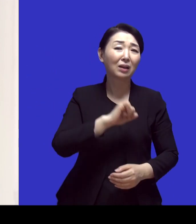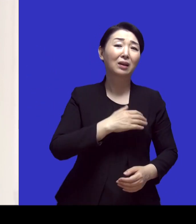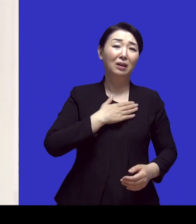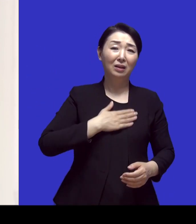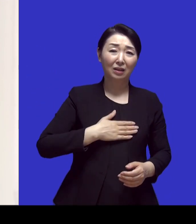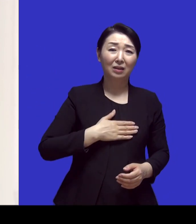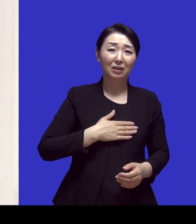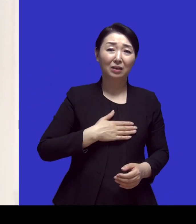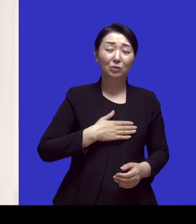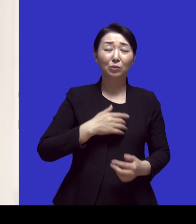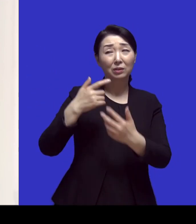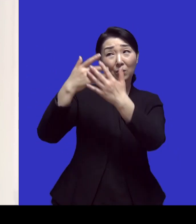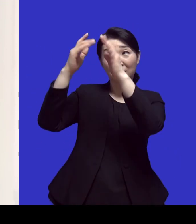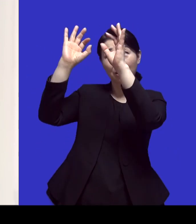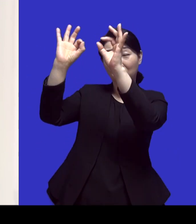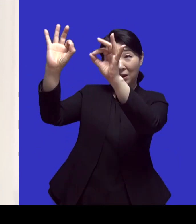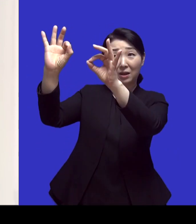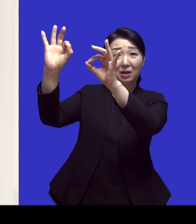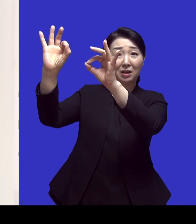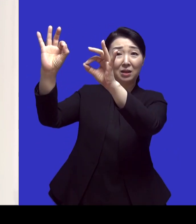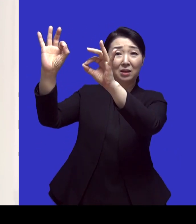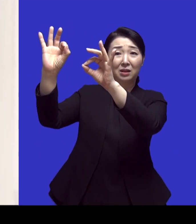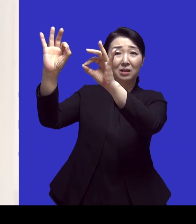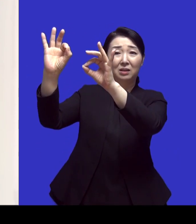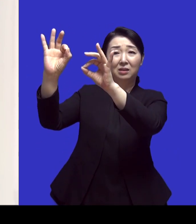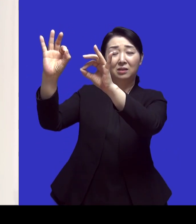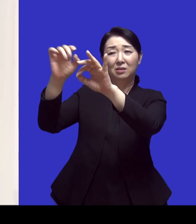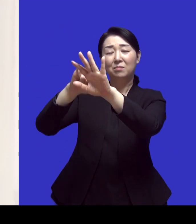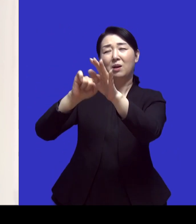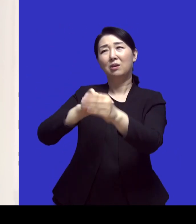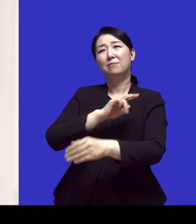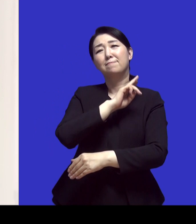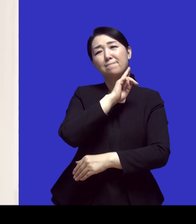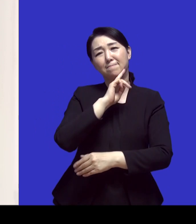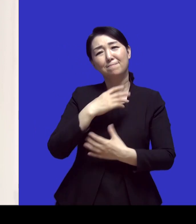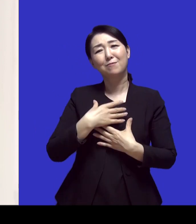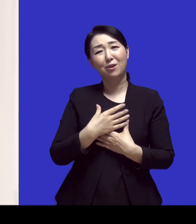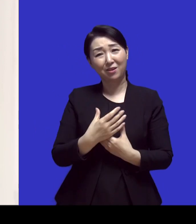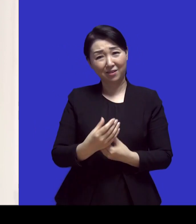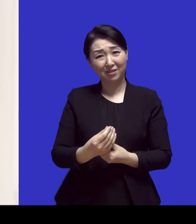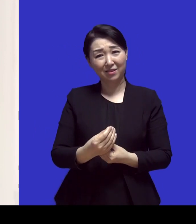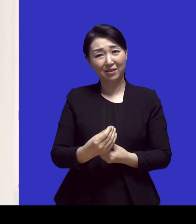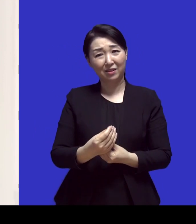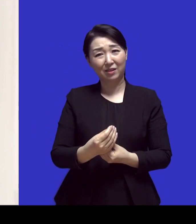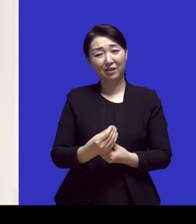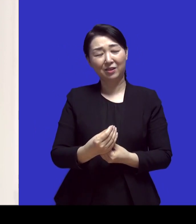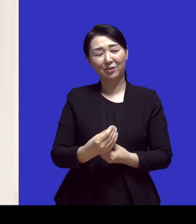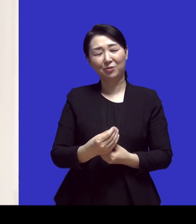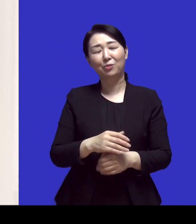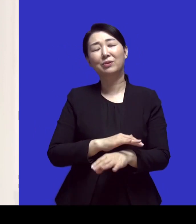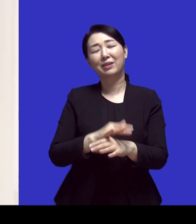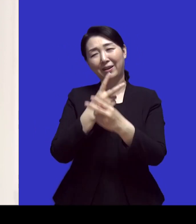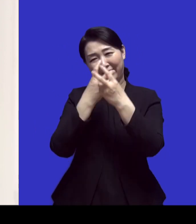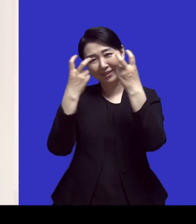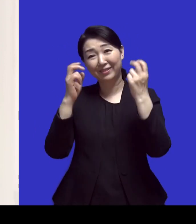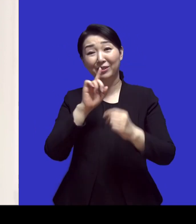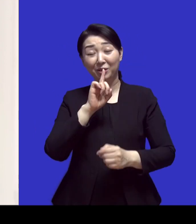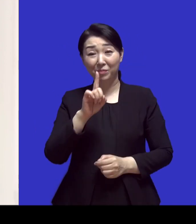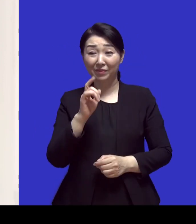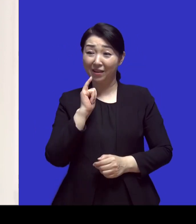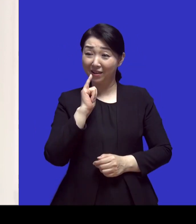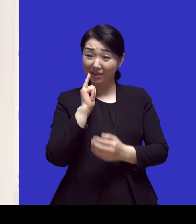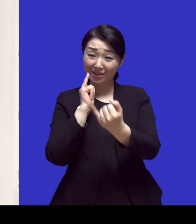환상을 보고 나서 너무 마음이 편해져가지고 잘 잤대요 그날 제가